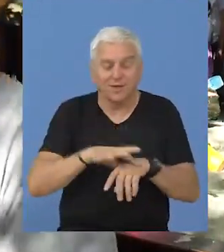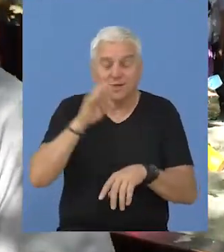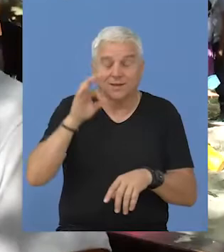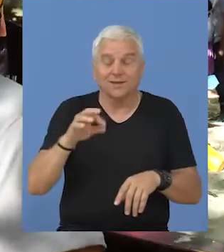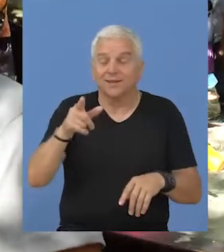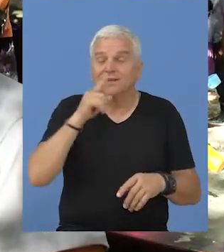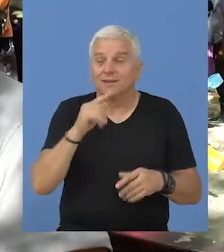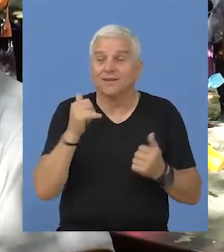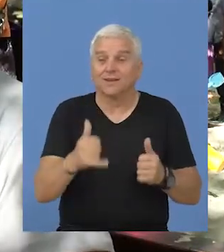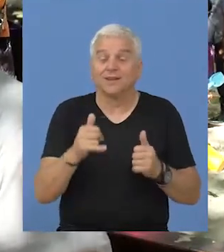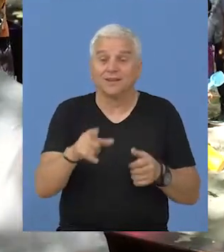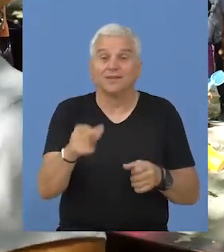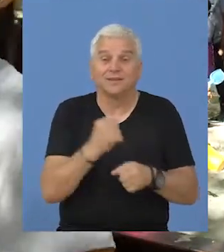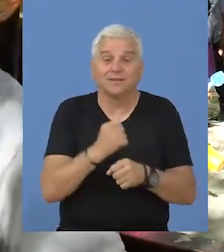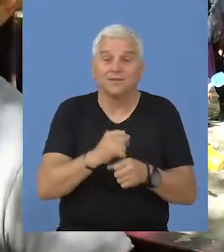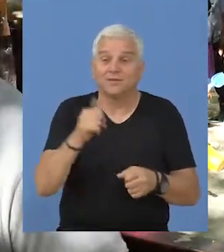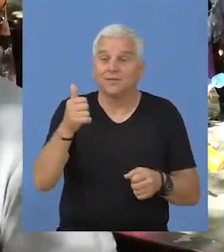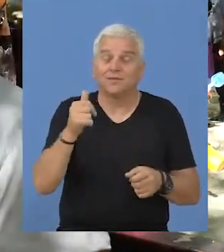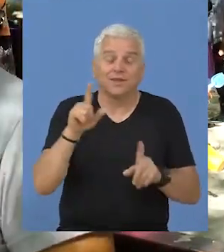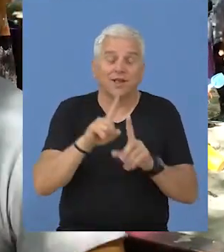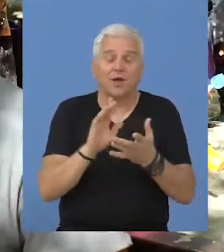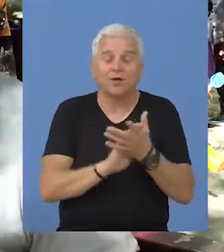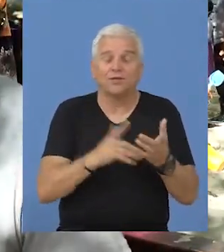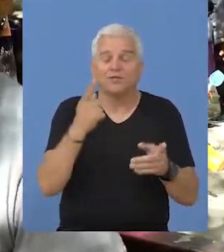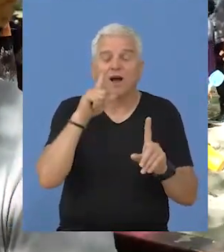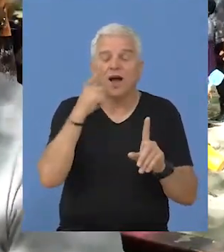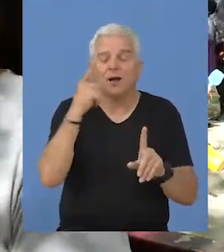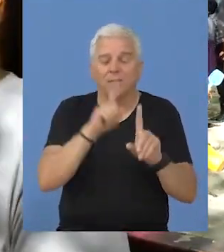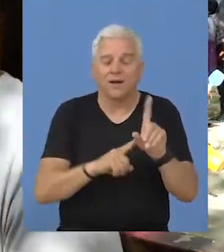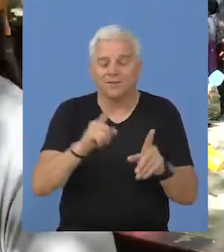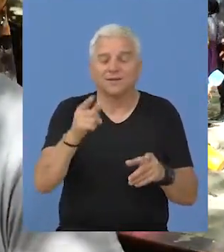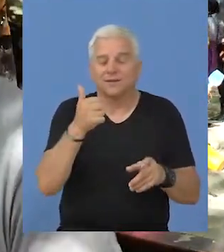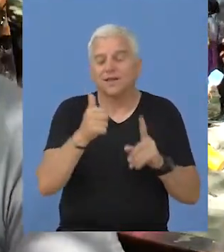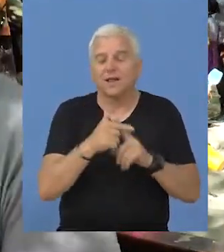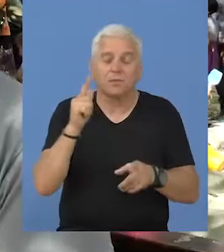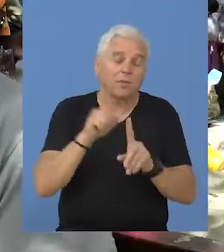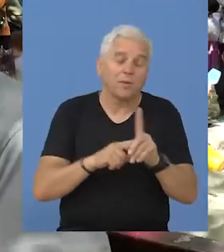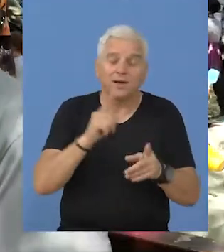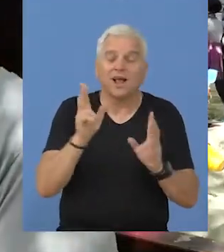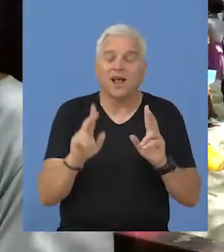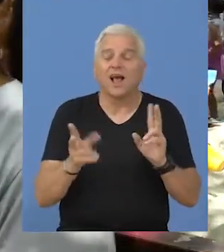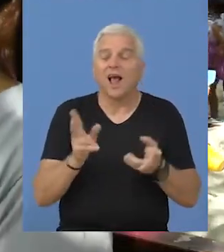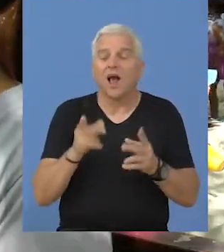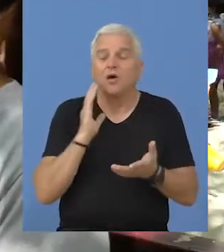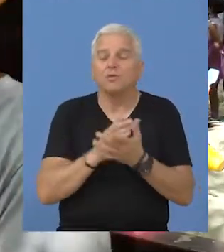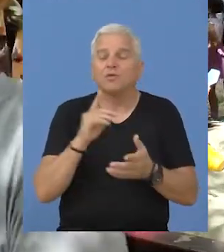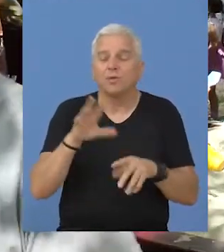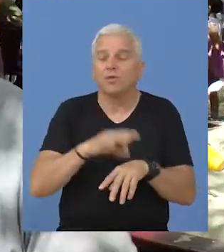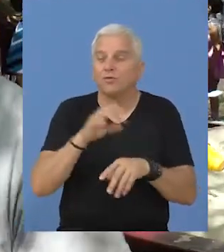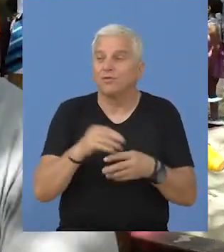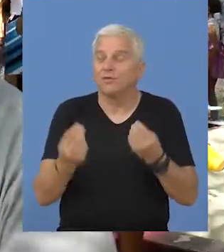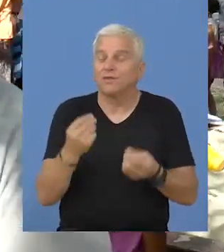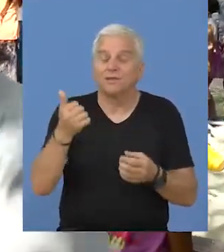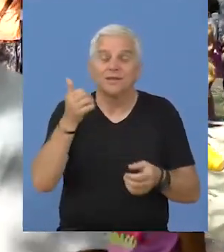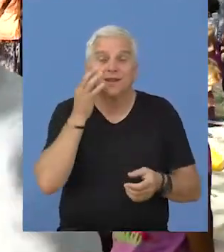ideju da tako jednom u dva meseca, mesec ipo kako budemo mogli da osmislimo